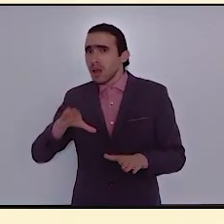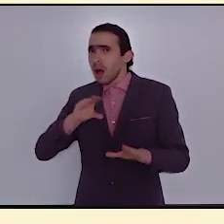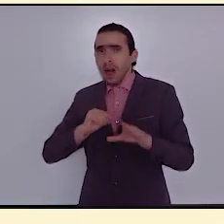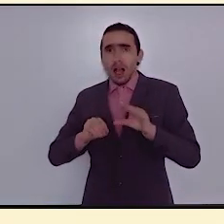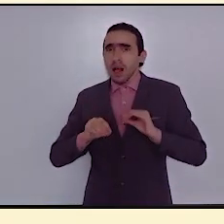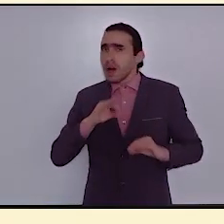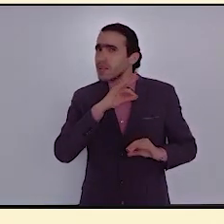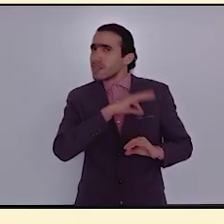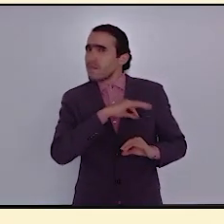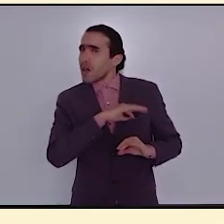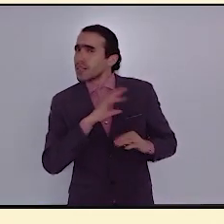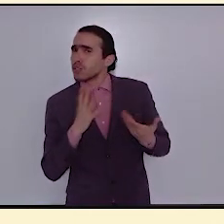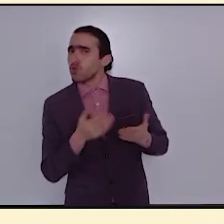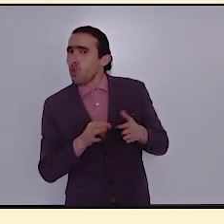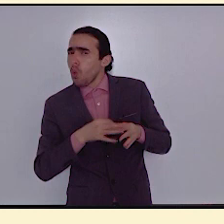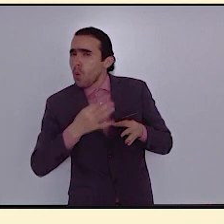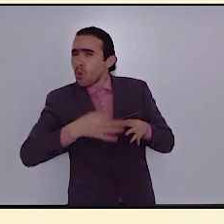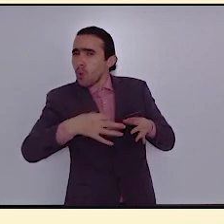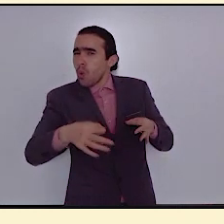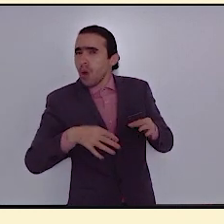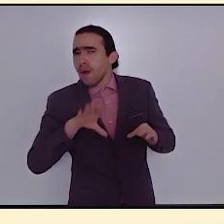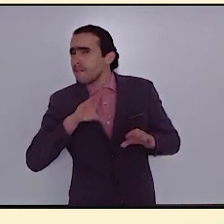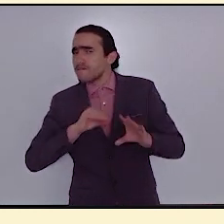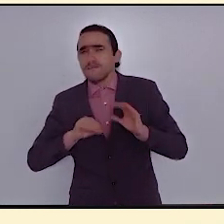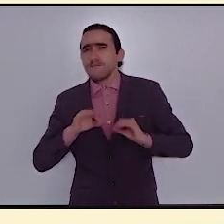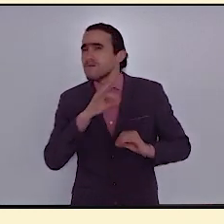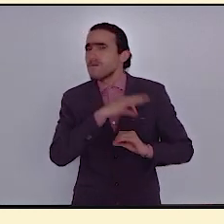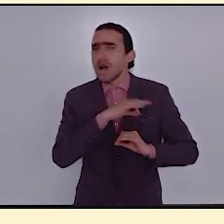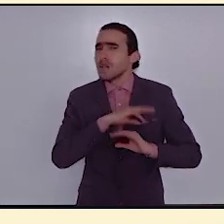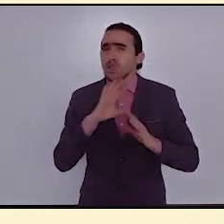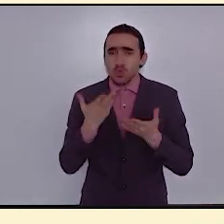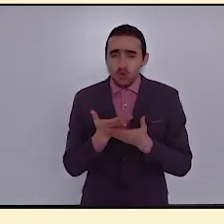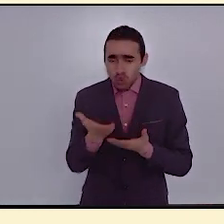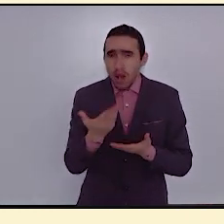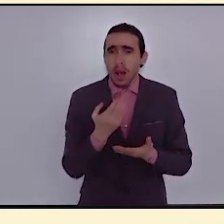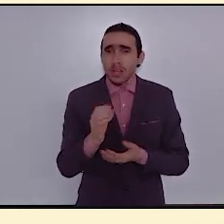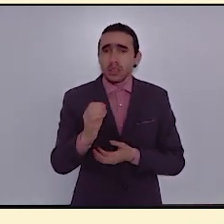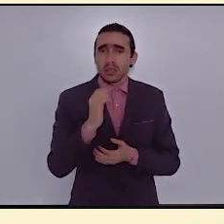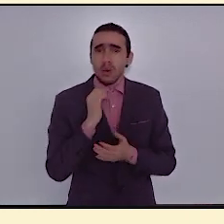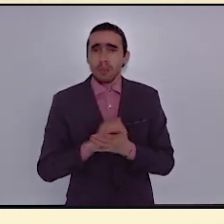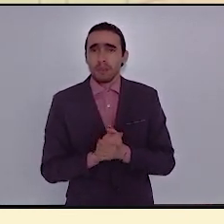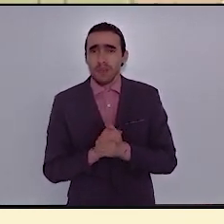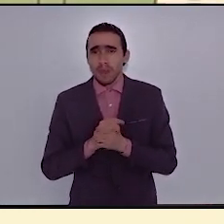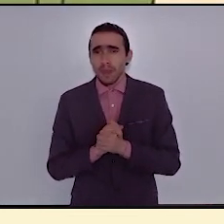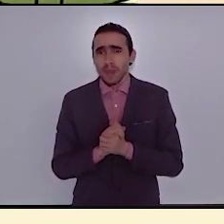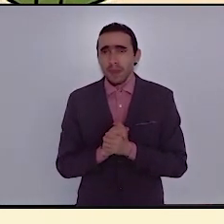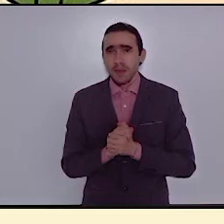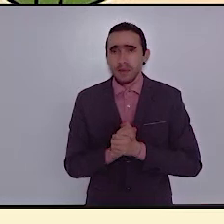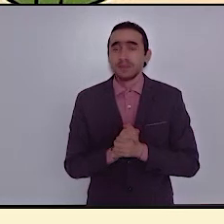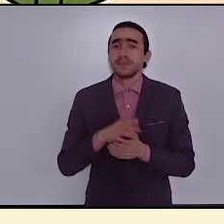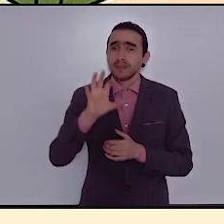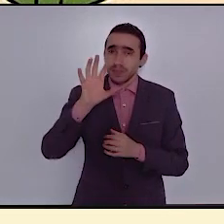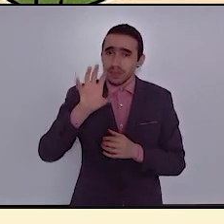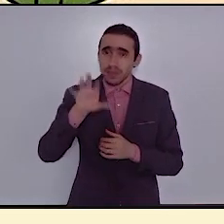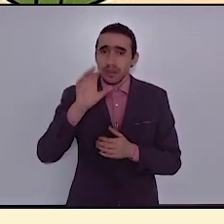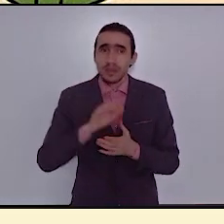تعلمتها من القصة؟ ما العبرة التي تعلمتيها من القصة؟ هيا يا حمدة نعم